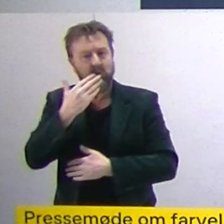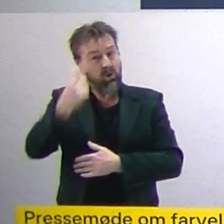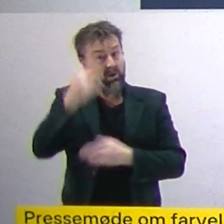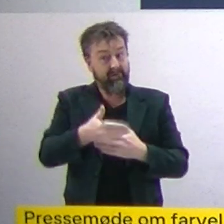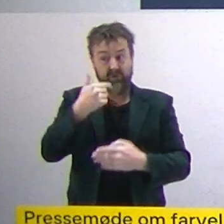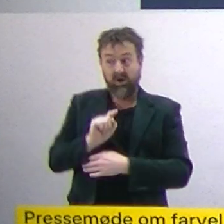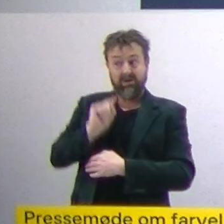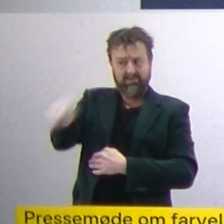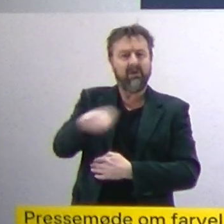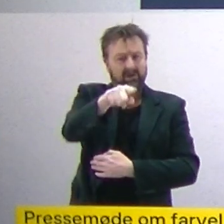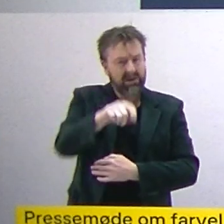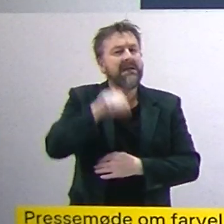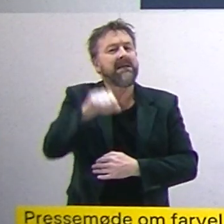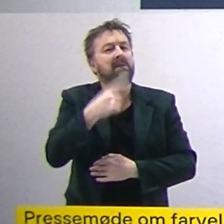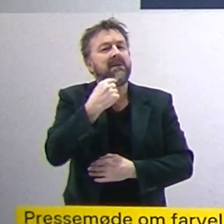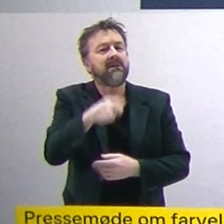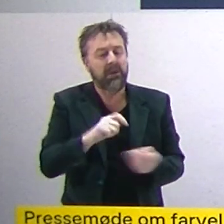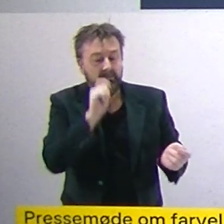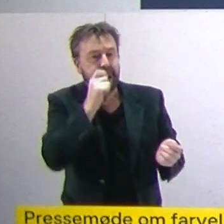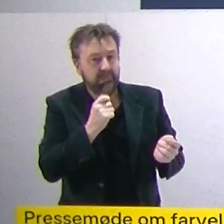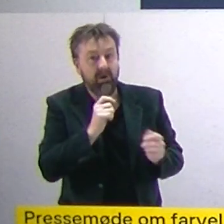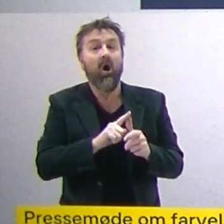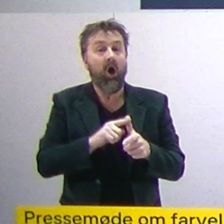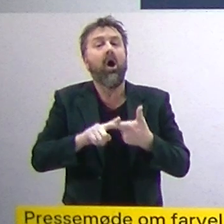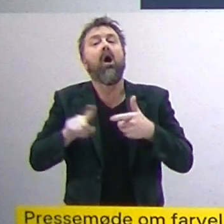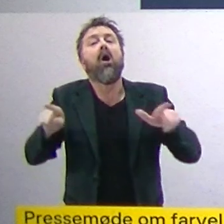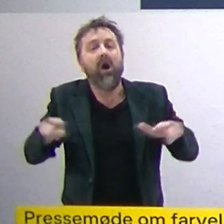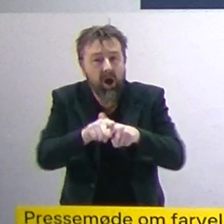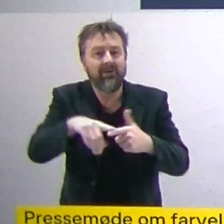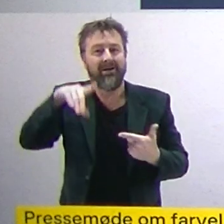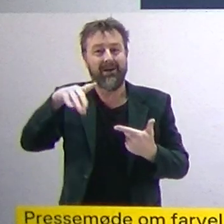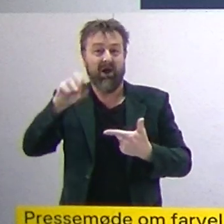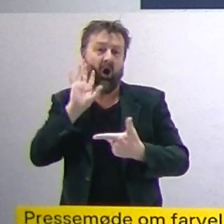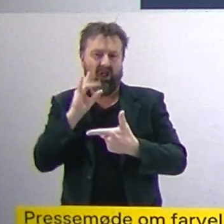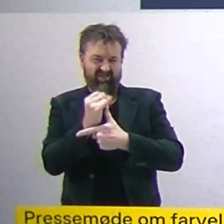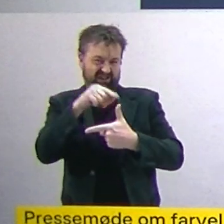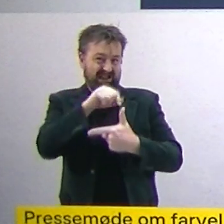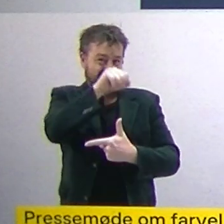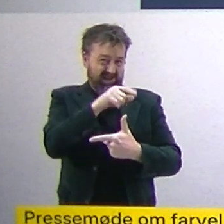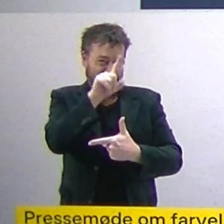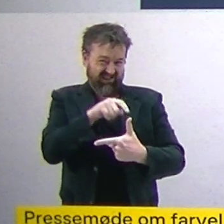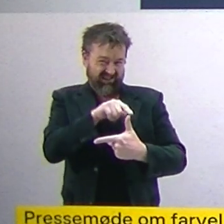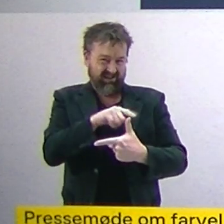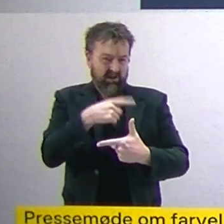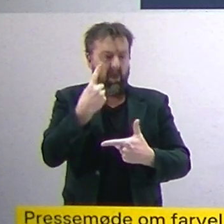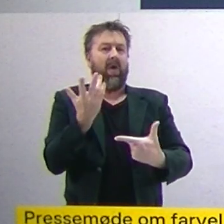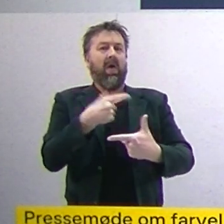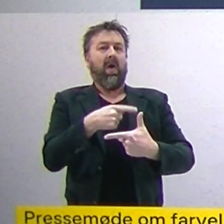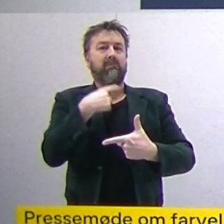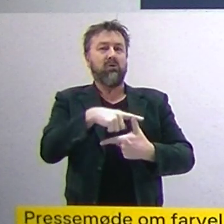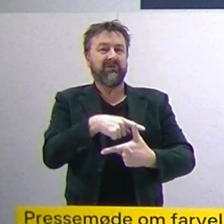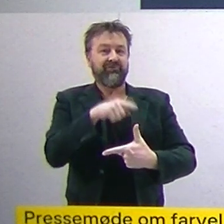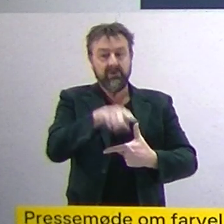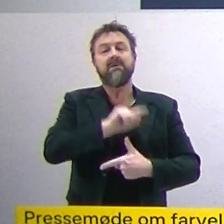forhånd. Og vi fastholder også et PCR-spår, så man kan få tjekket, om den positive hjemmetest nu også er positiv, eller hvis man